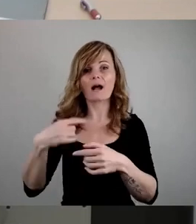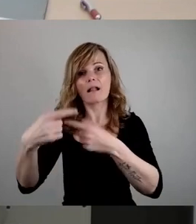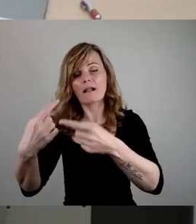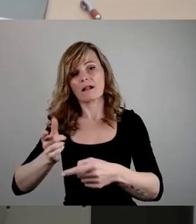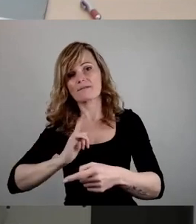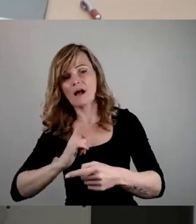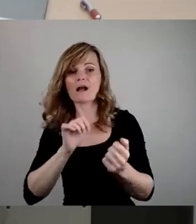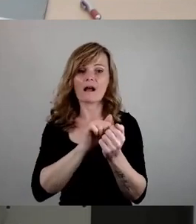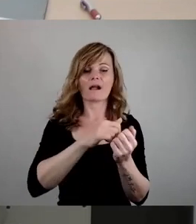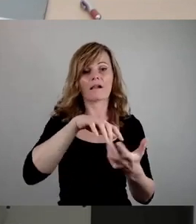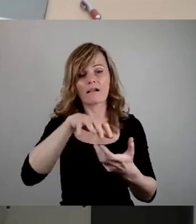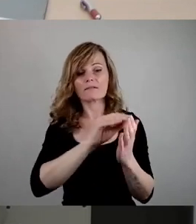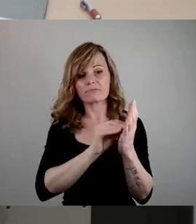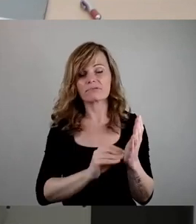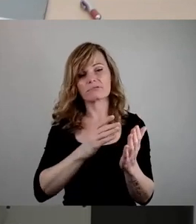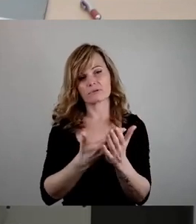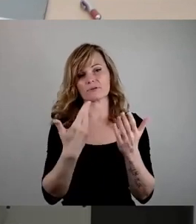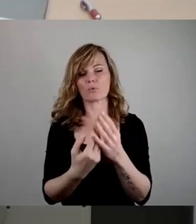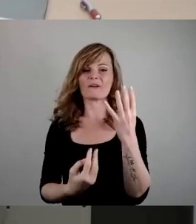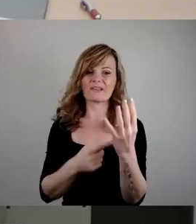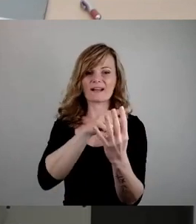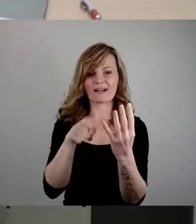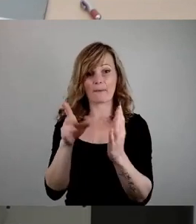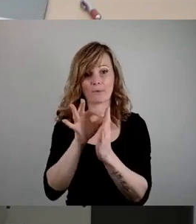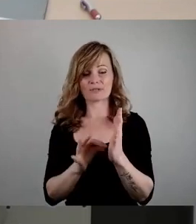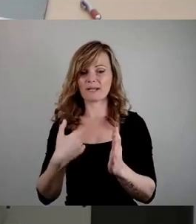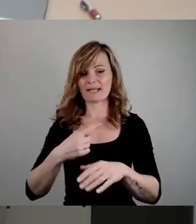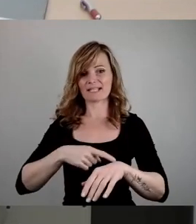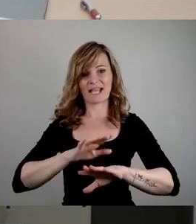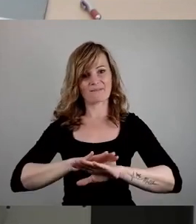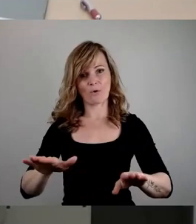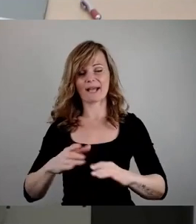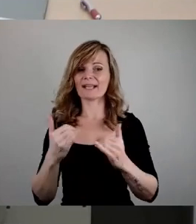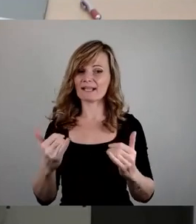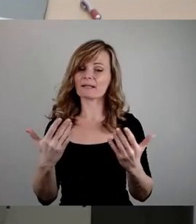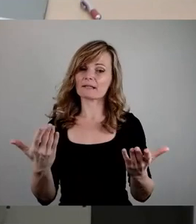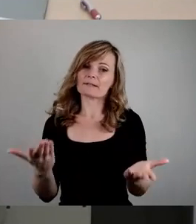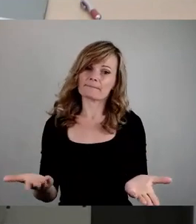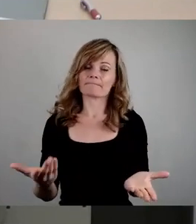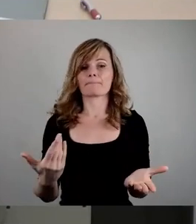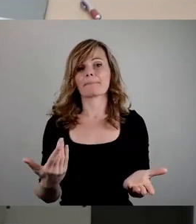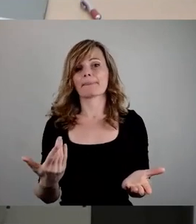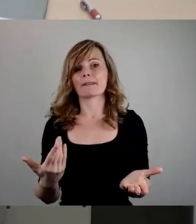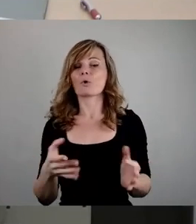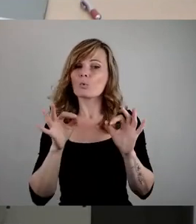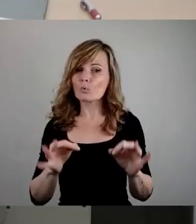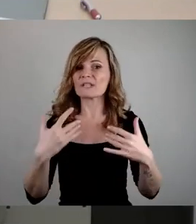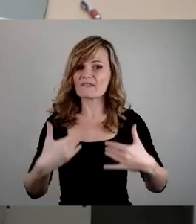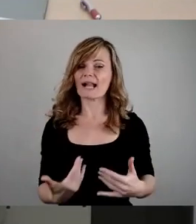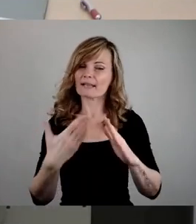herauszuzögern. Vielleicht diese vier Punkte, meine Zeit hier ist abgelaufen, verstärken wir gutes Verhalten